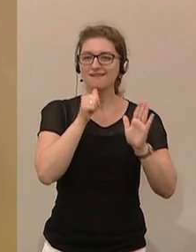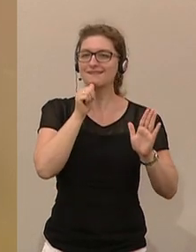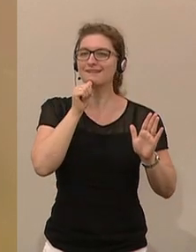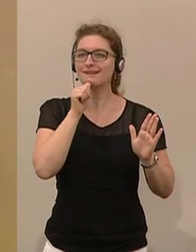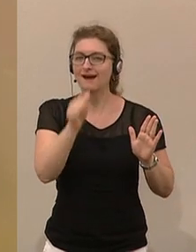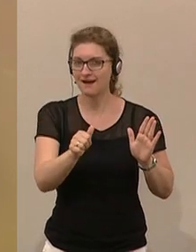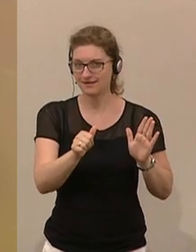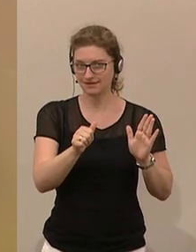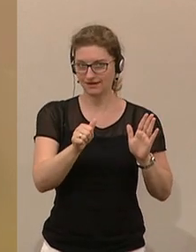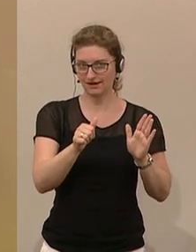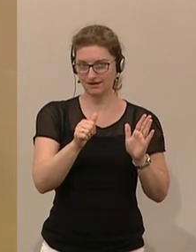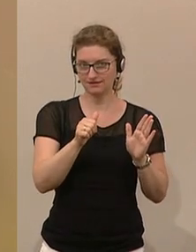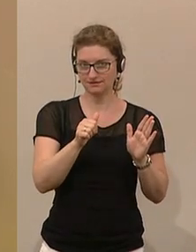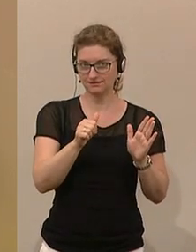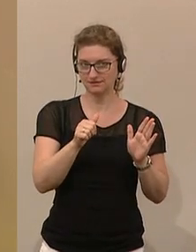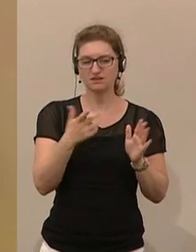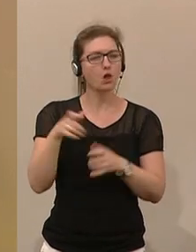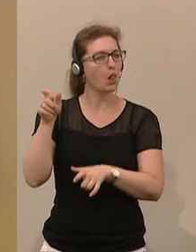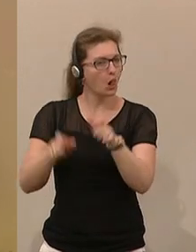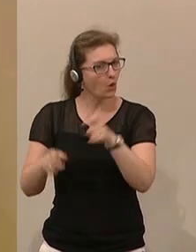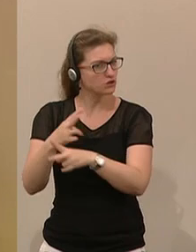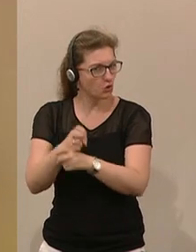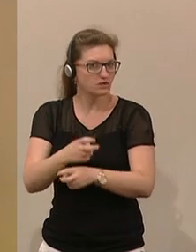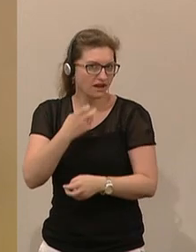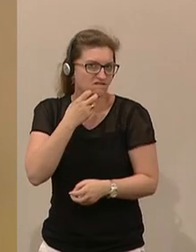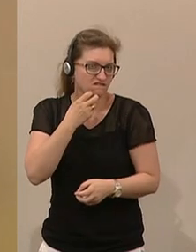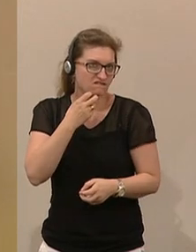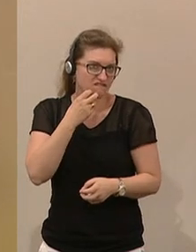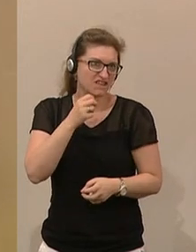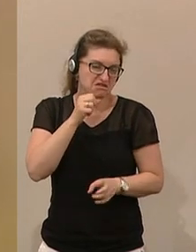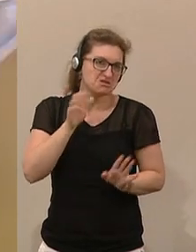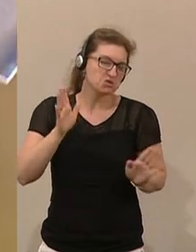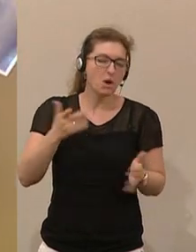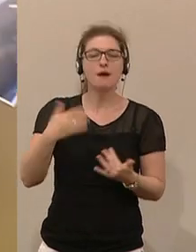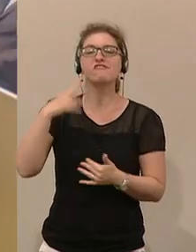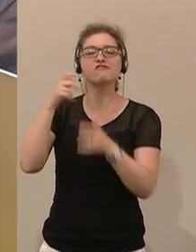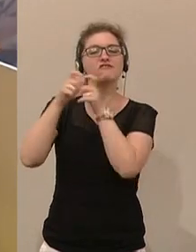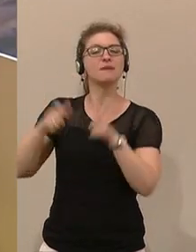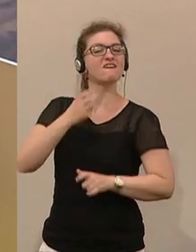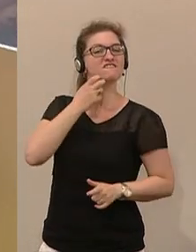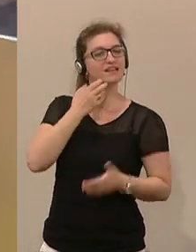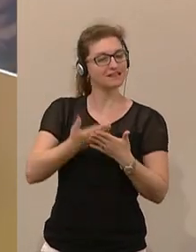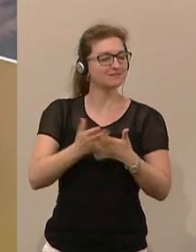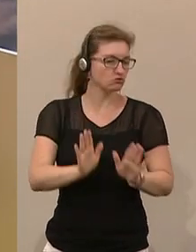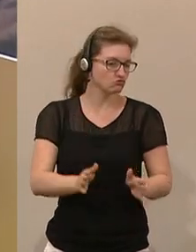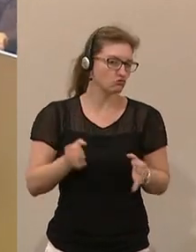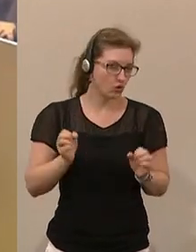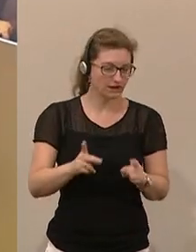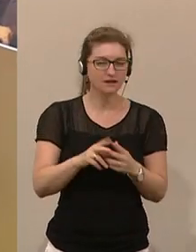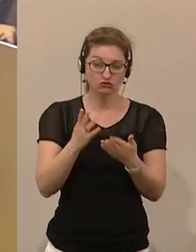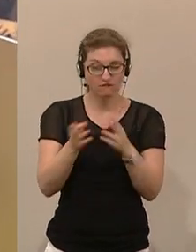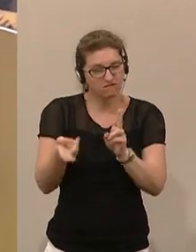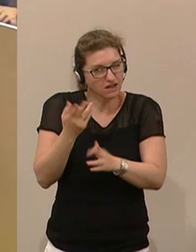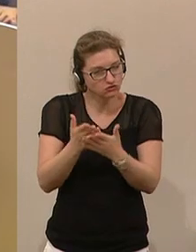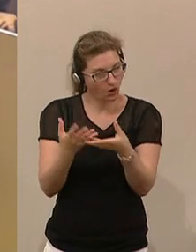weil das wollen die Konzerne. Das wollen zwar die Leute in Österreich nicht, aber das wollen die Konzerne. Und jetzt sind wir schon knapp an einer Lösung.